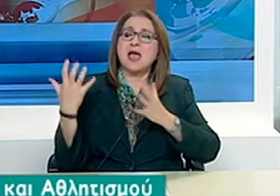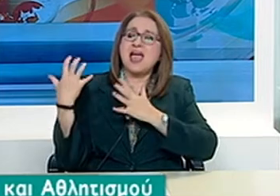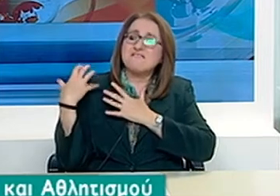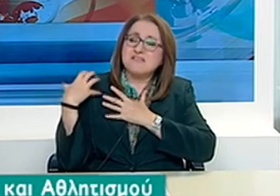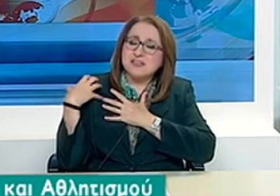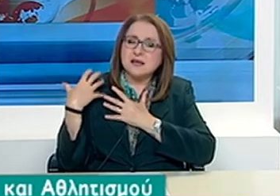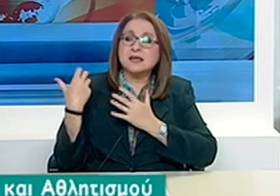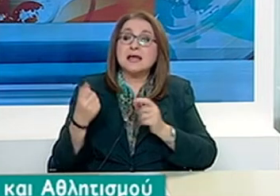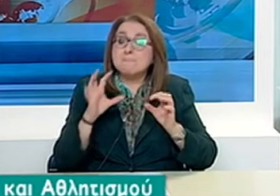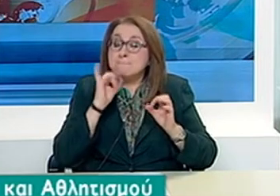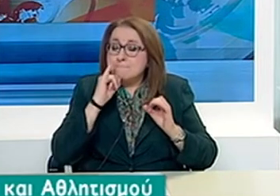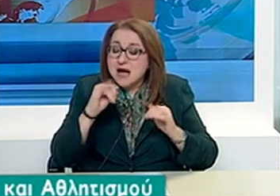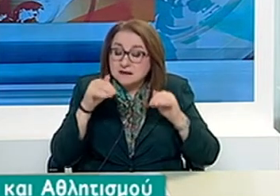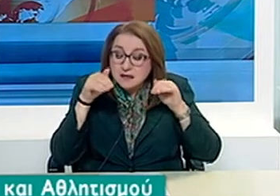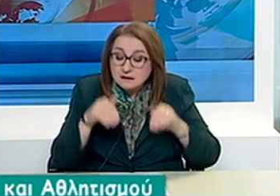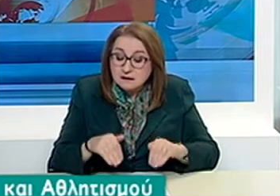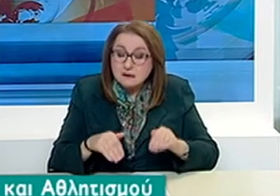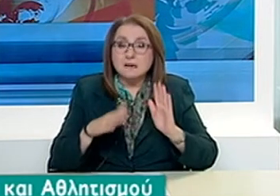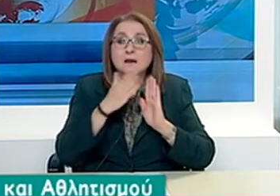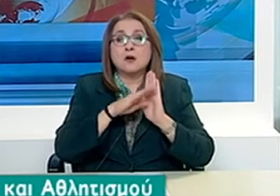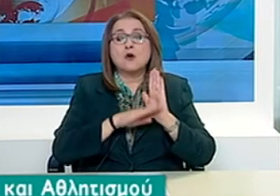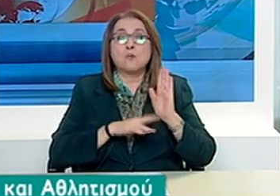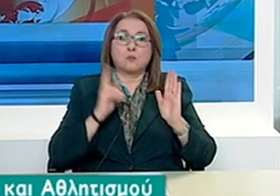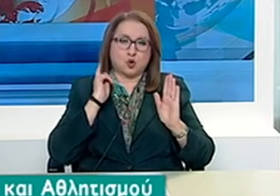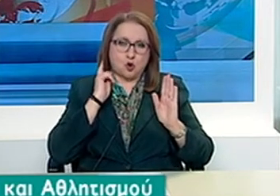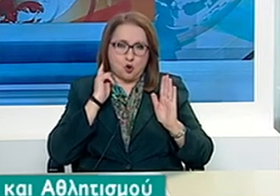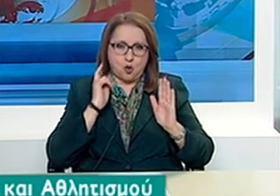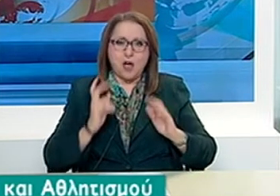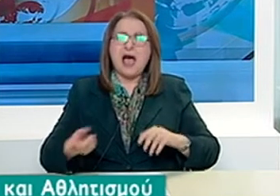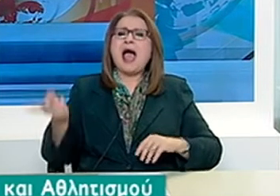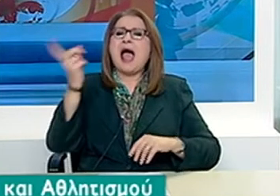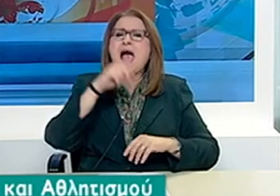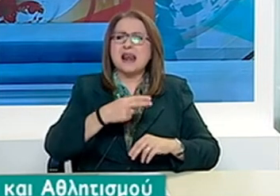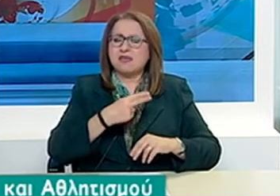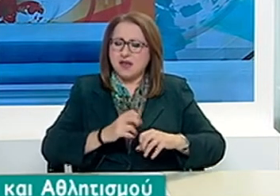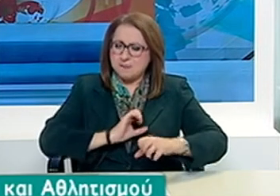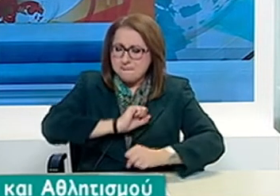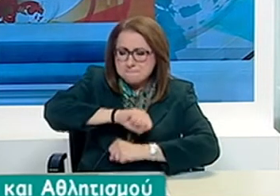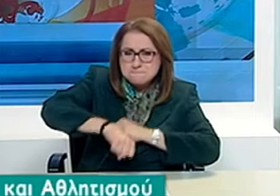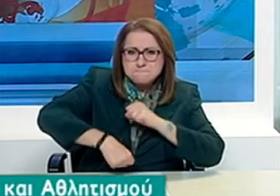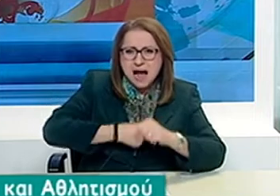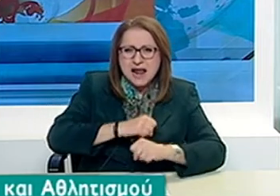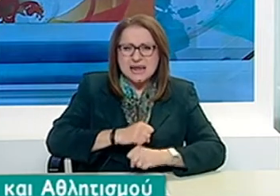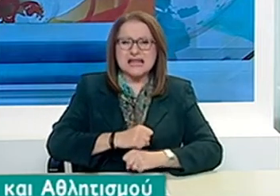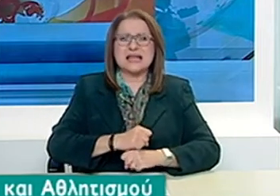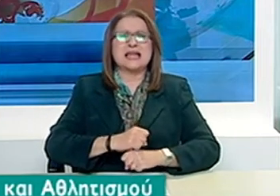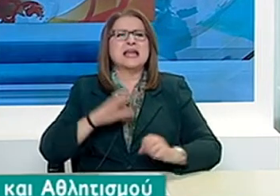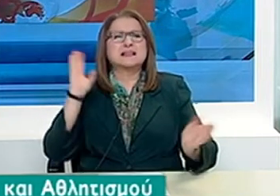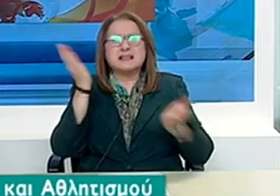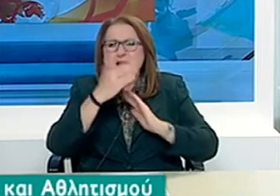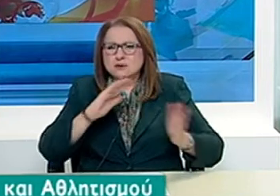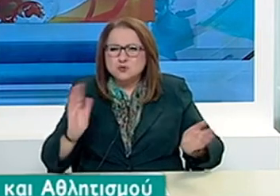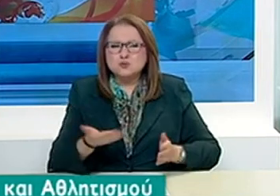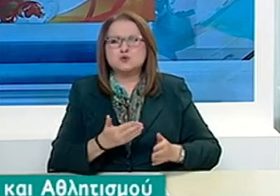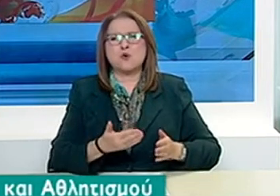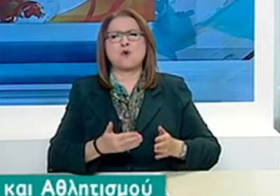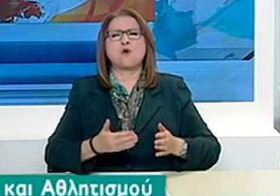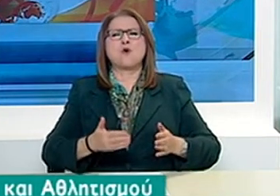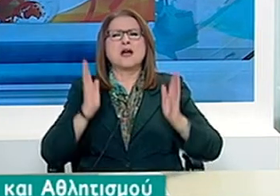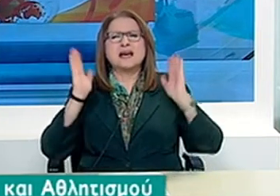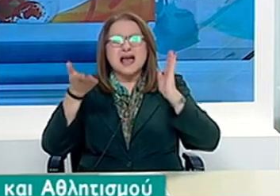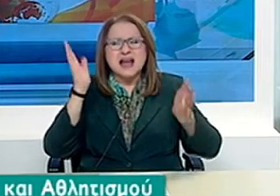Τρίτον, για τα μαχητικά αθλήματα, πάλι, τεκβοντό, πυγμαχία, τσούντο, καράτε,